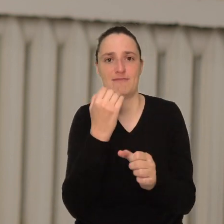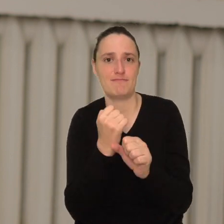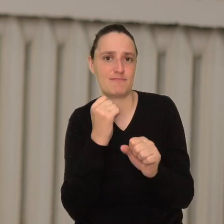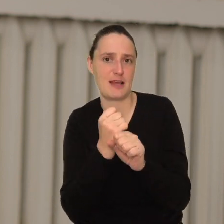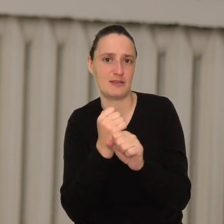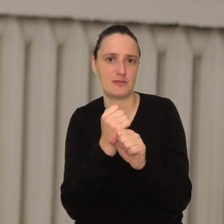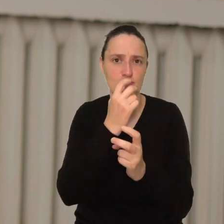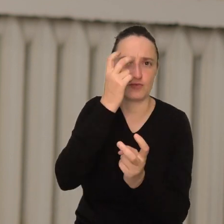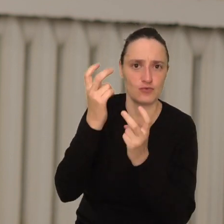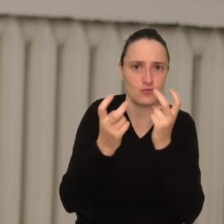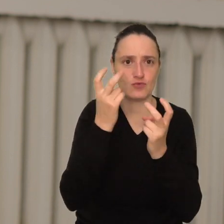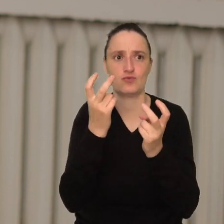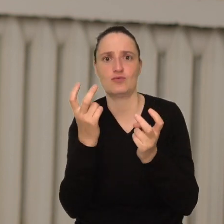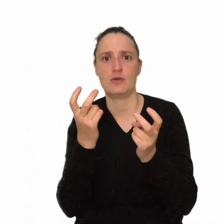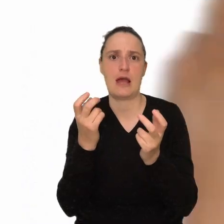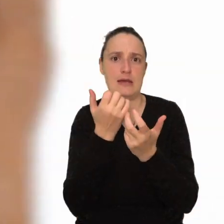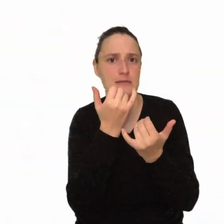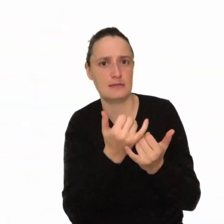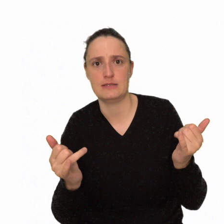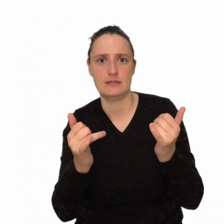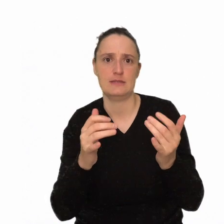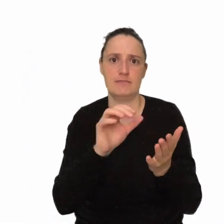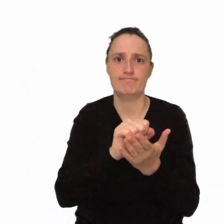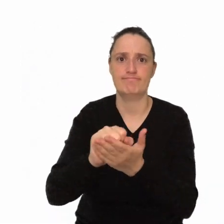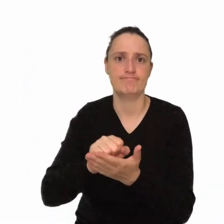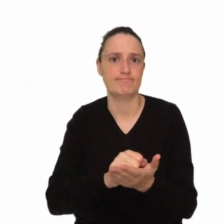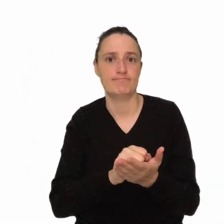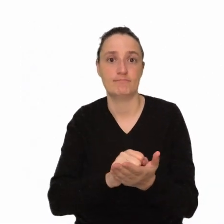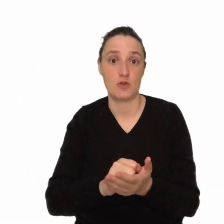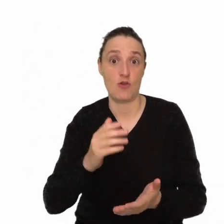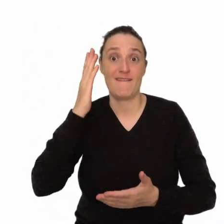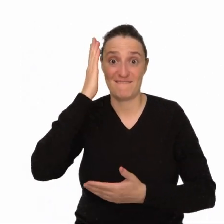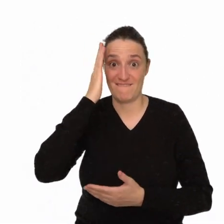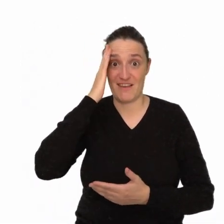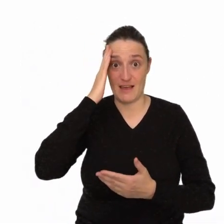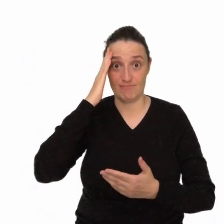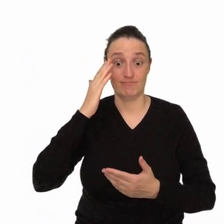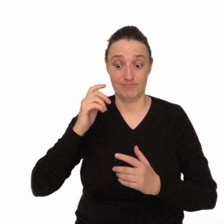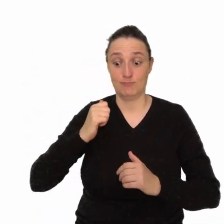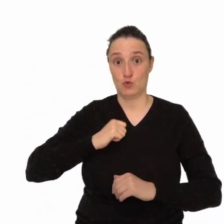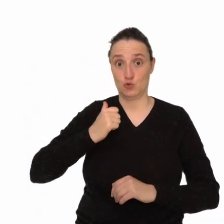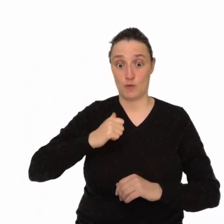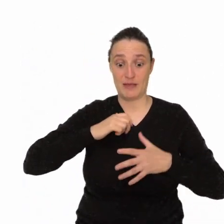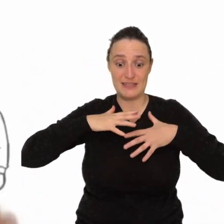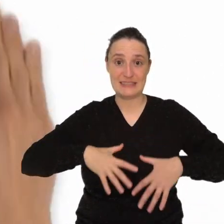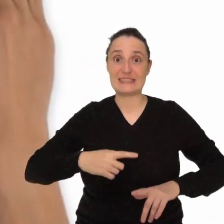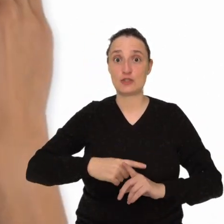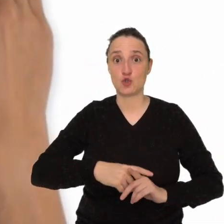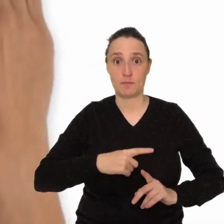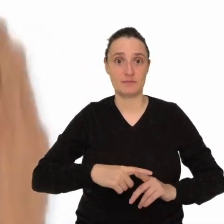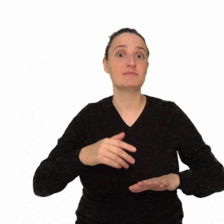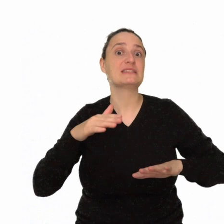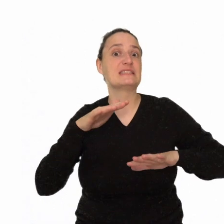nowego obszaru zawodowego. Mając informacje o sobie w zakresie swoich zasobów zawodowych,